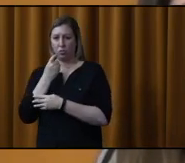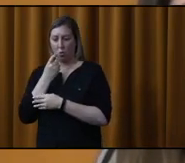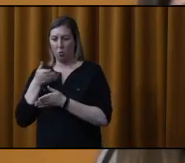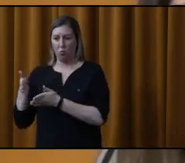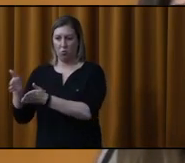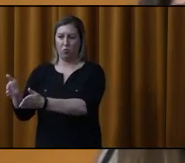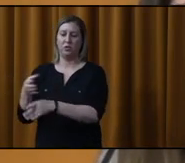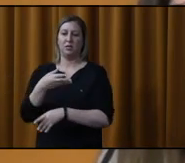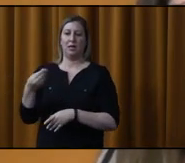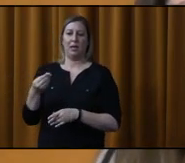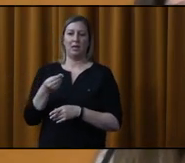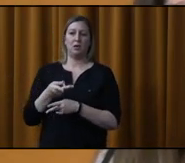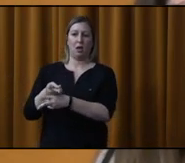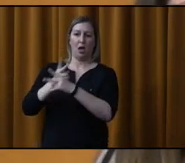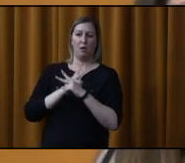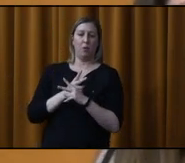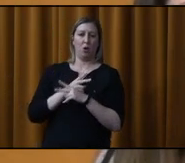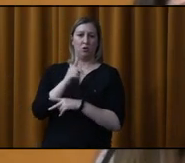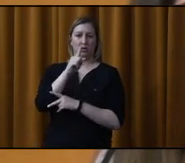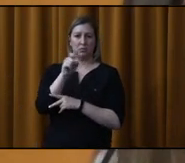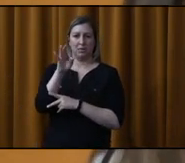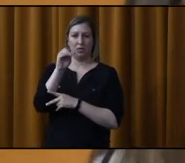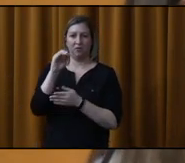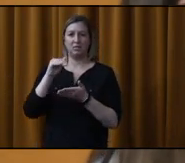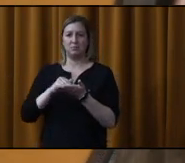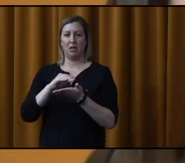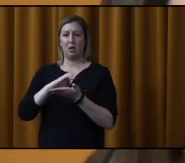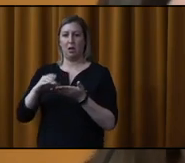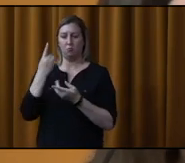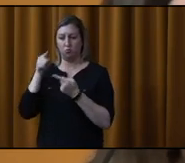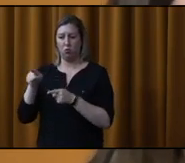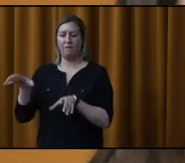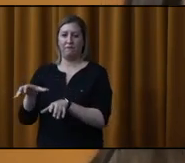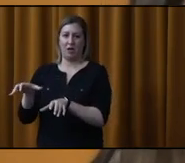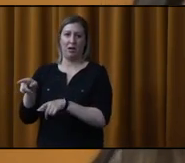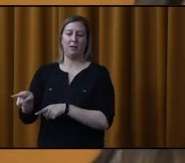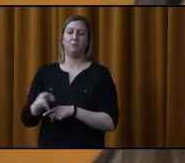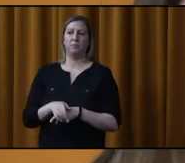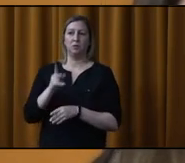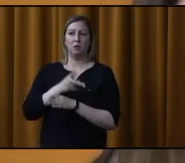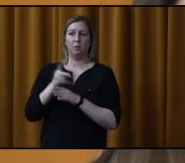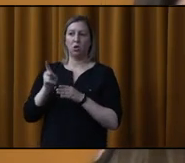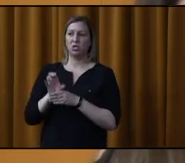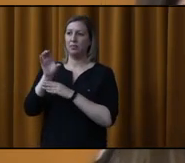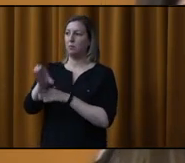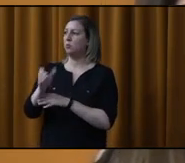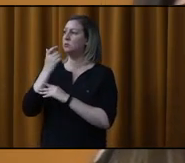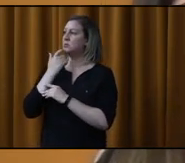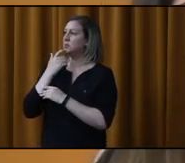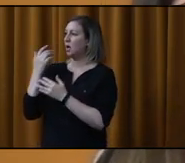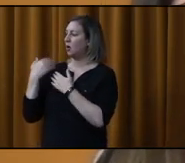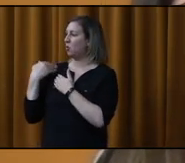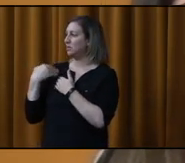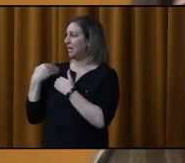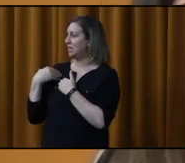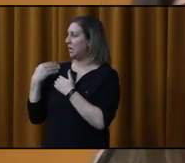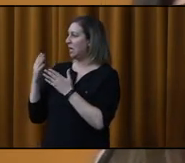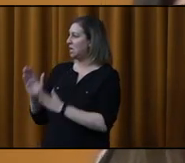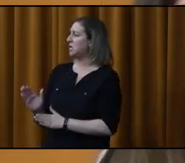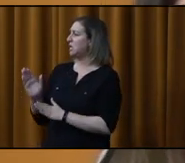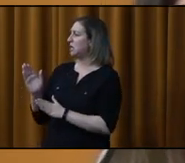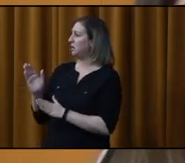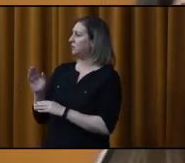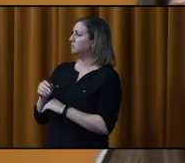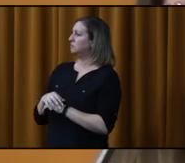ainsi qu'un emprunt de 190 000 $ à ses fins. Le projet est déposé par le conseiller donnant l'avis de motion.